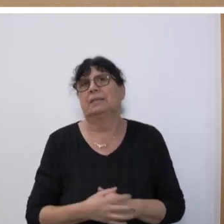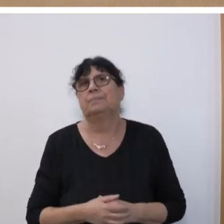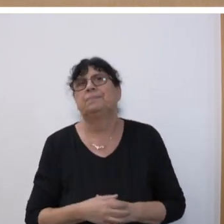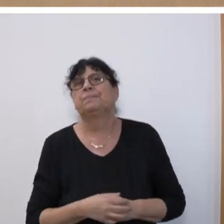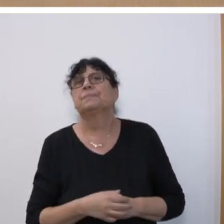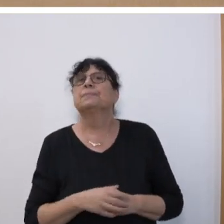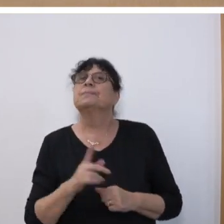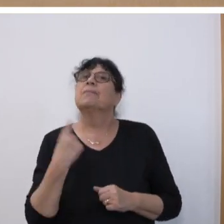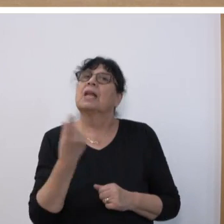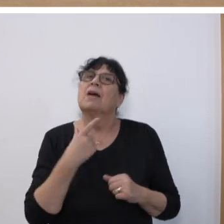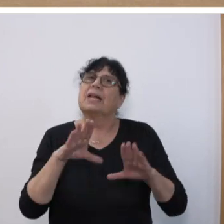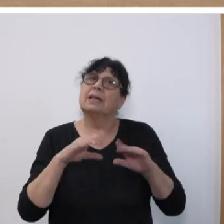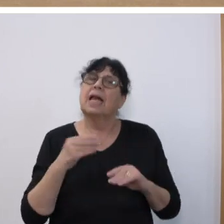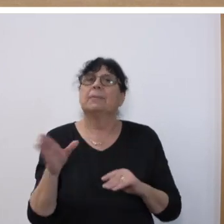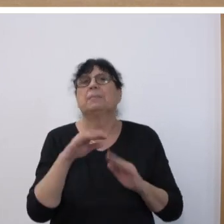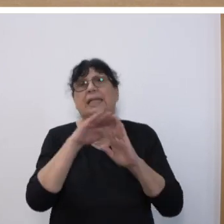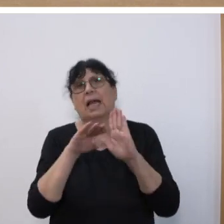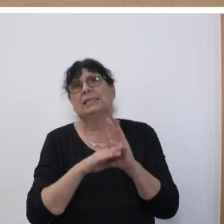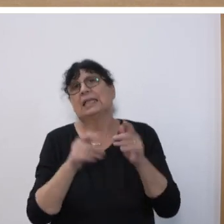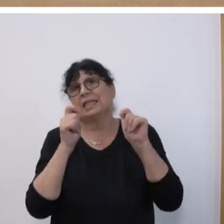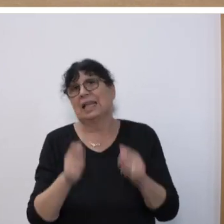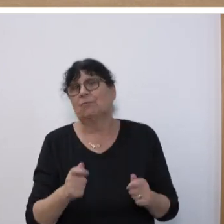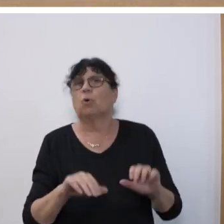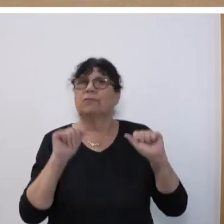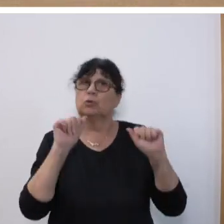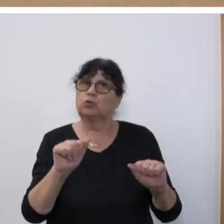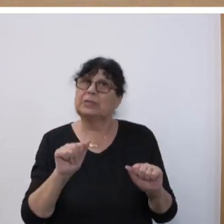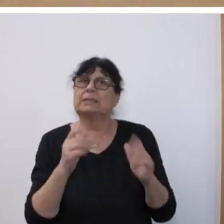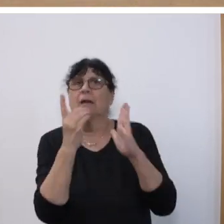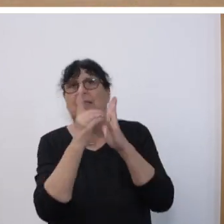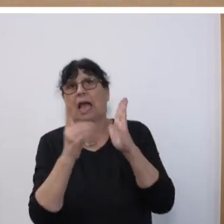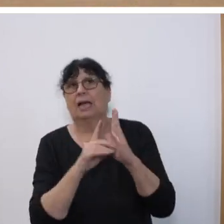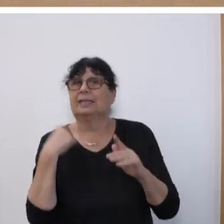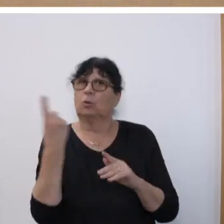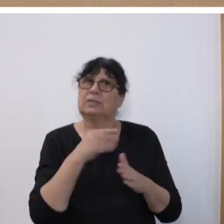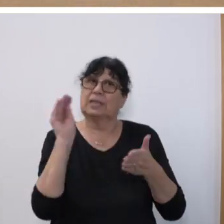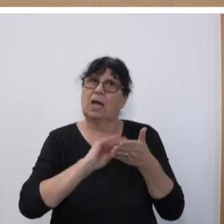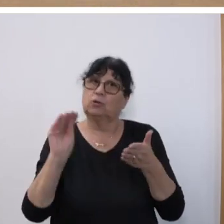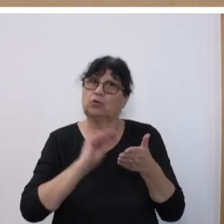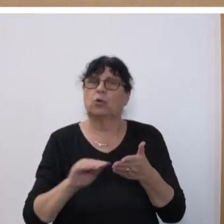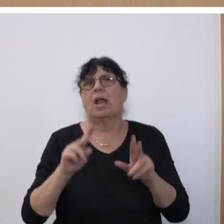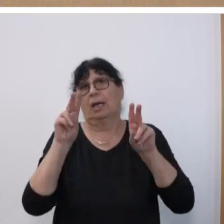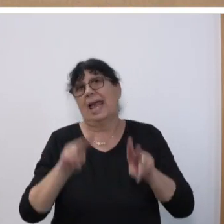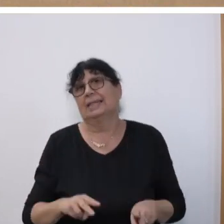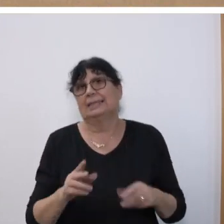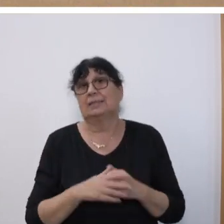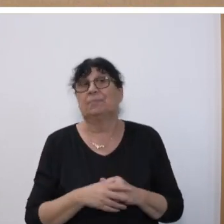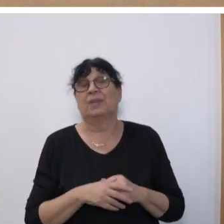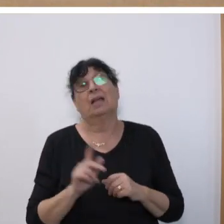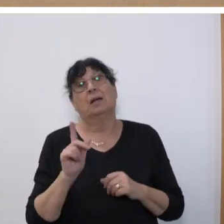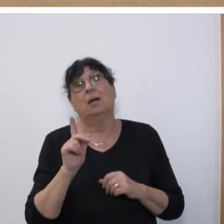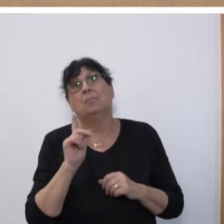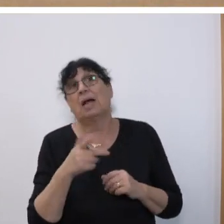Wir nehmen mit dem Gesetzentwurf den Schutz der Daten unserer Schülerinnen und Schüler sehr ernst. Bei all